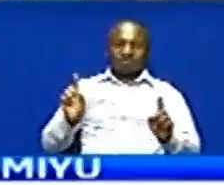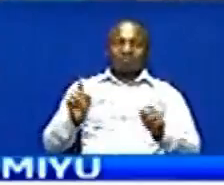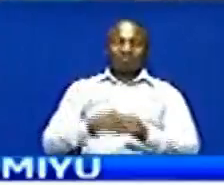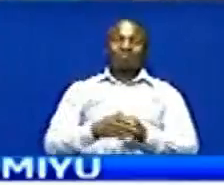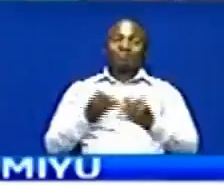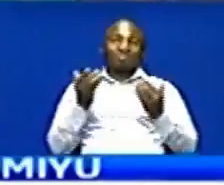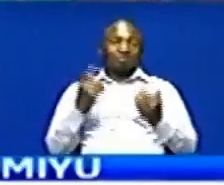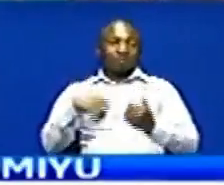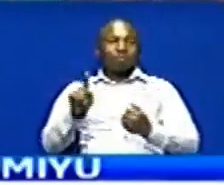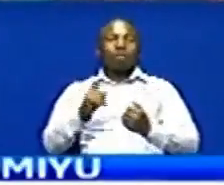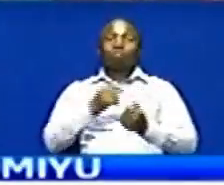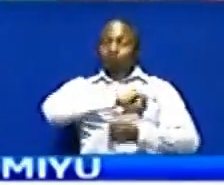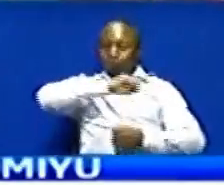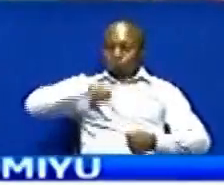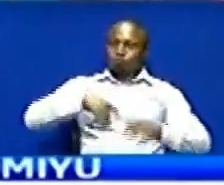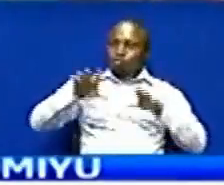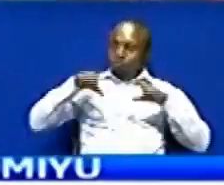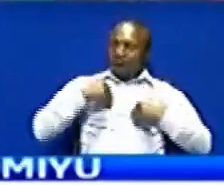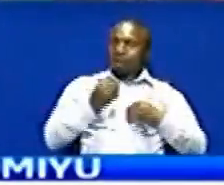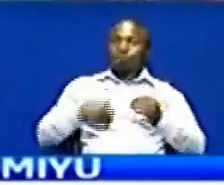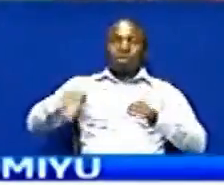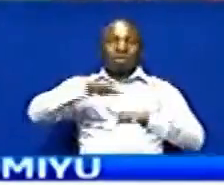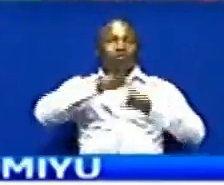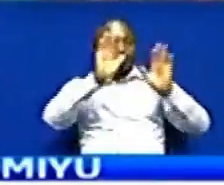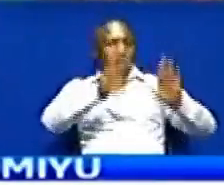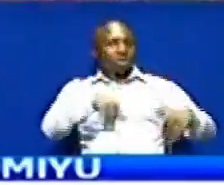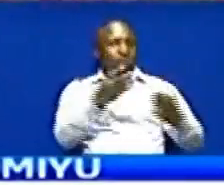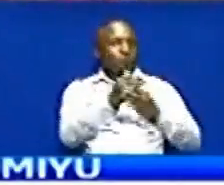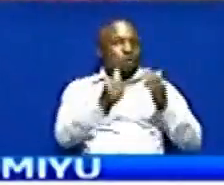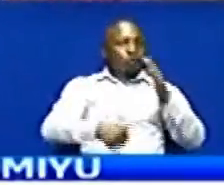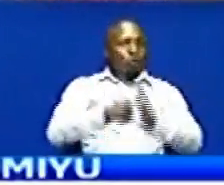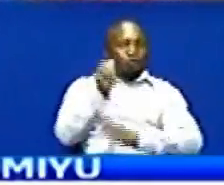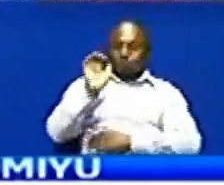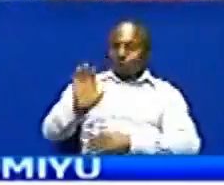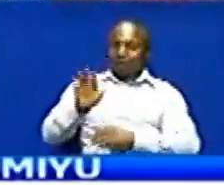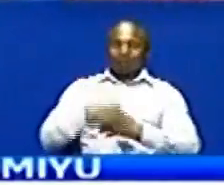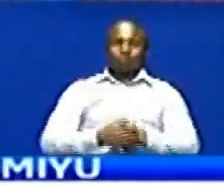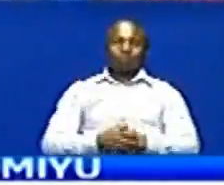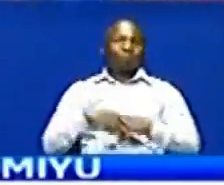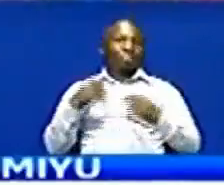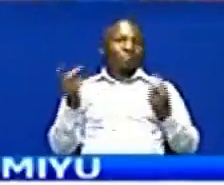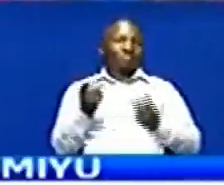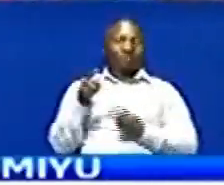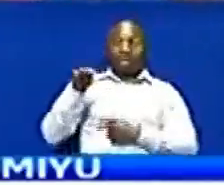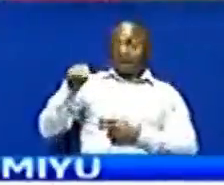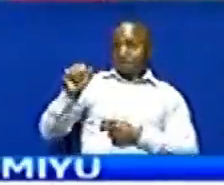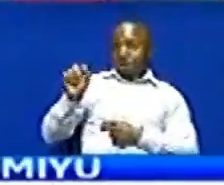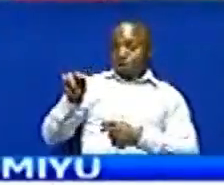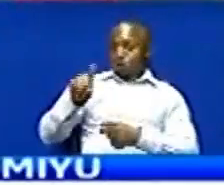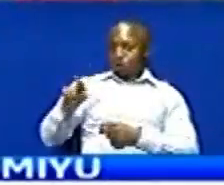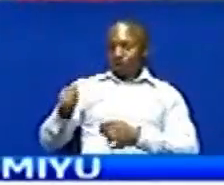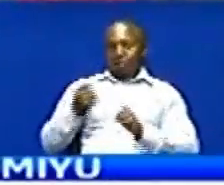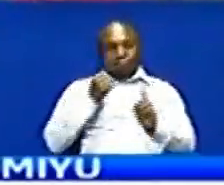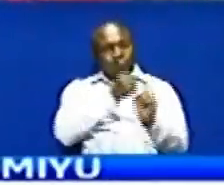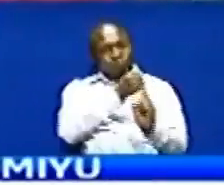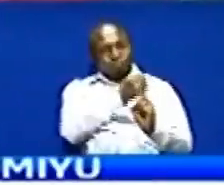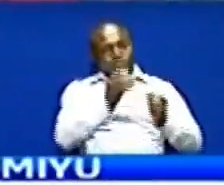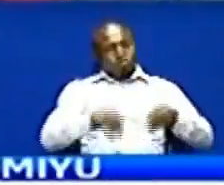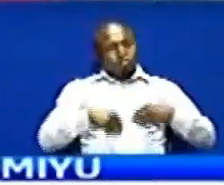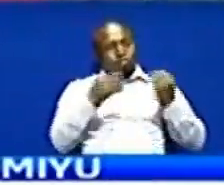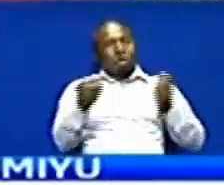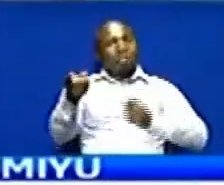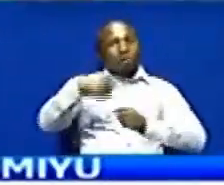Naya tumekumbari mwenye kiti Tunamuacha na uongozi waki Katika hatu wa nyingine manuaza Na sisi tiza uto wajia mikopo kwa vikundi